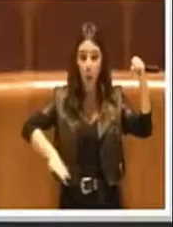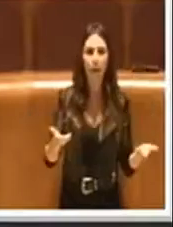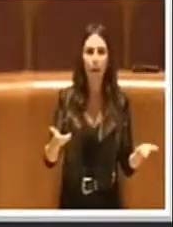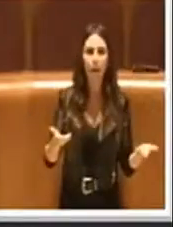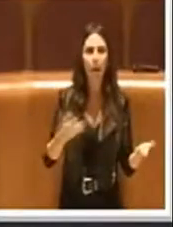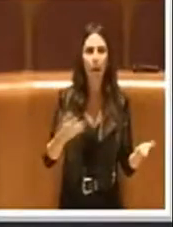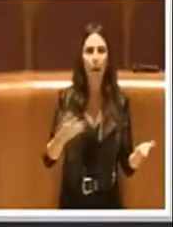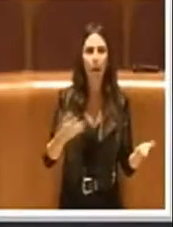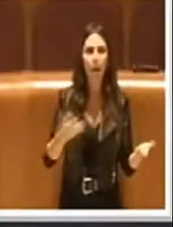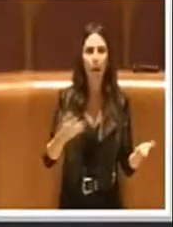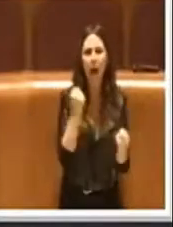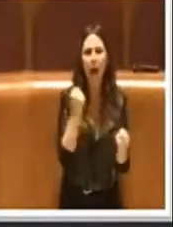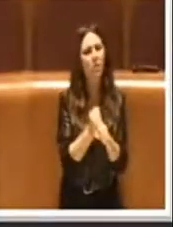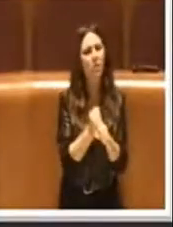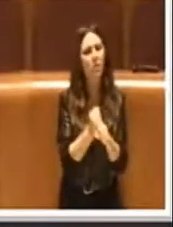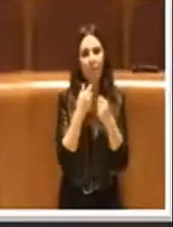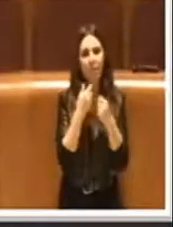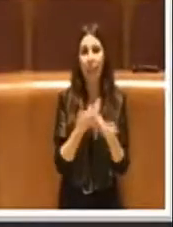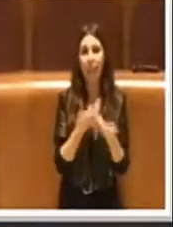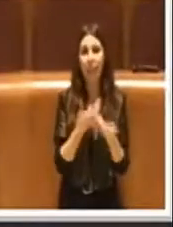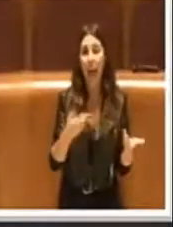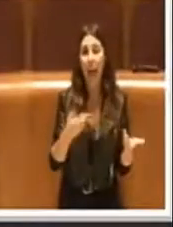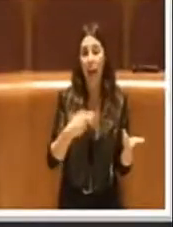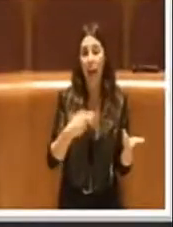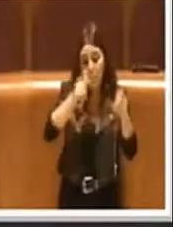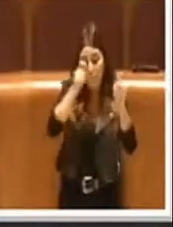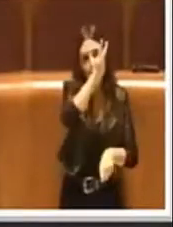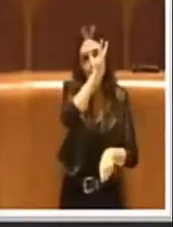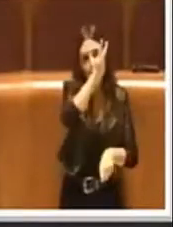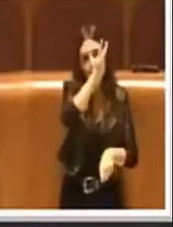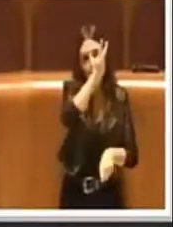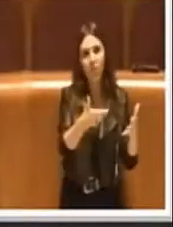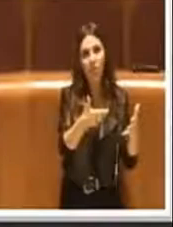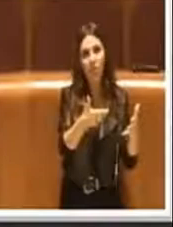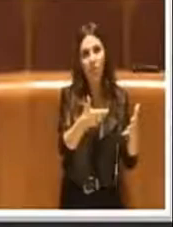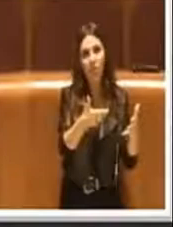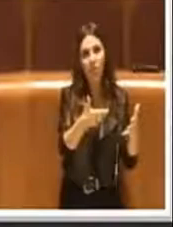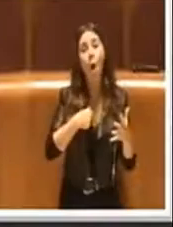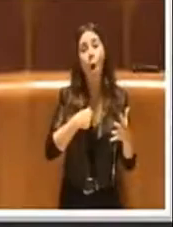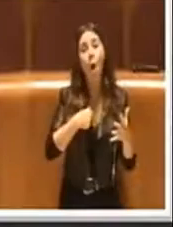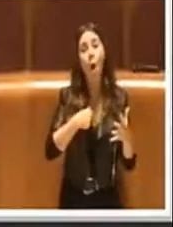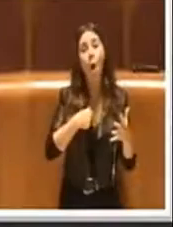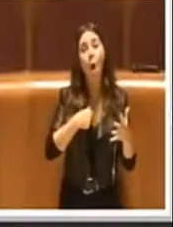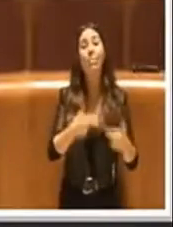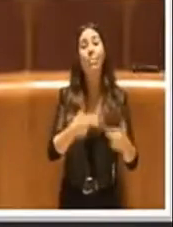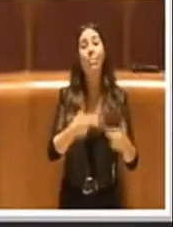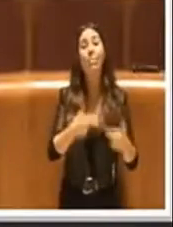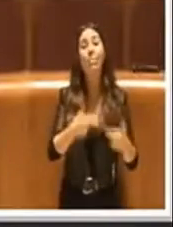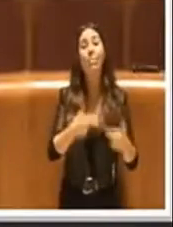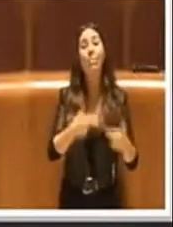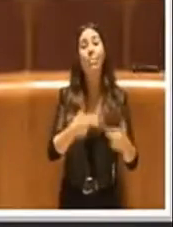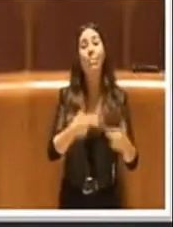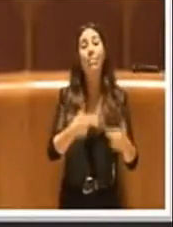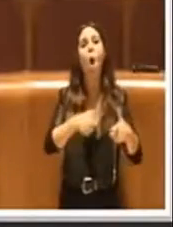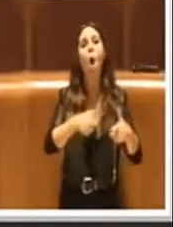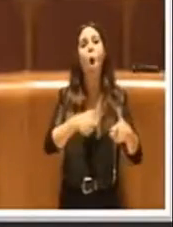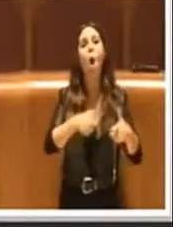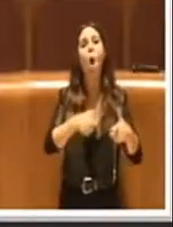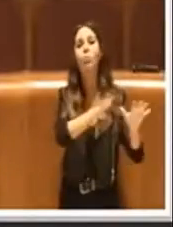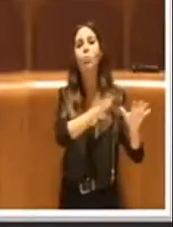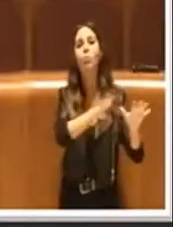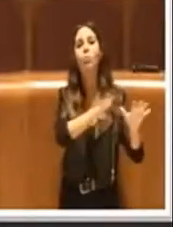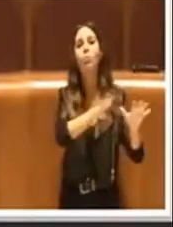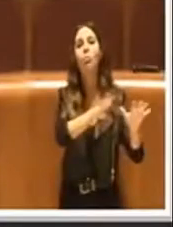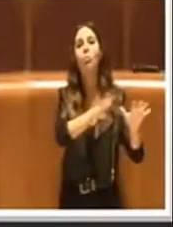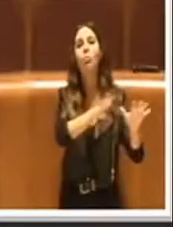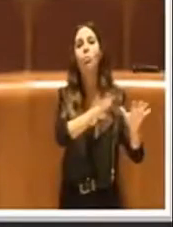abbiamo iniziato già dal 2017 a stanziare 800 mila euro per nuova